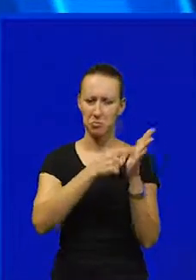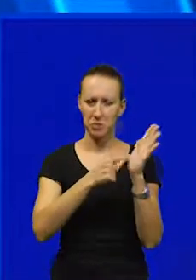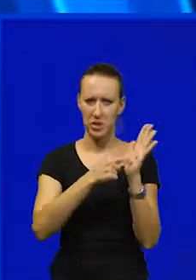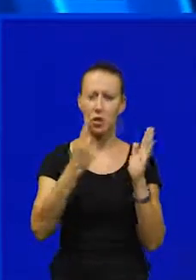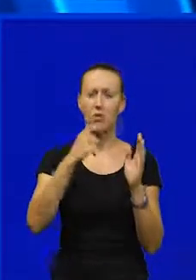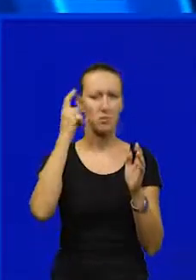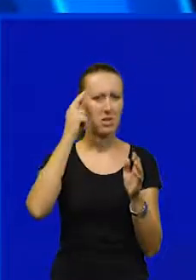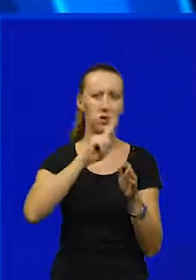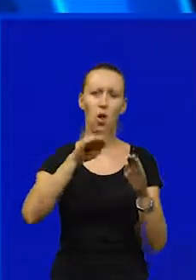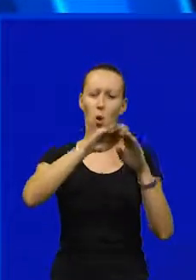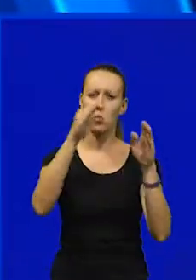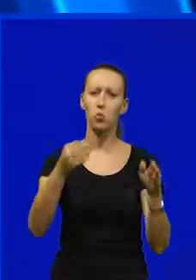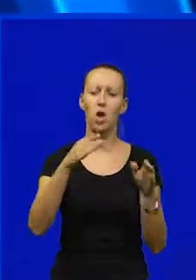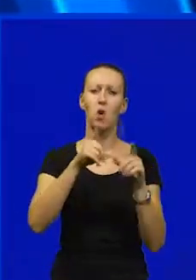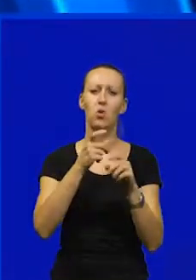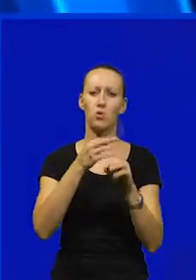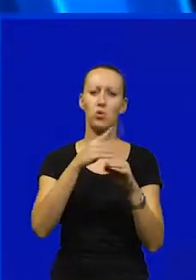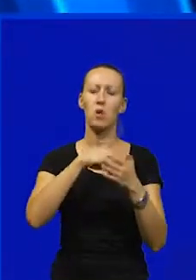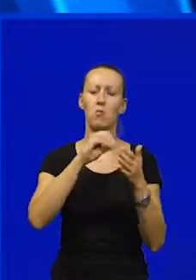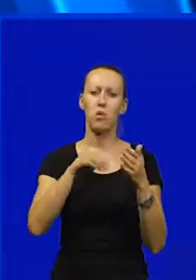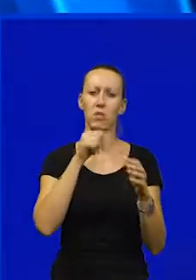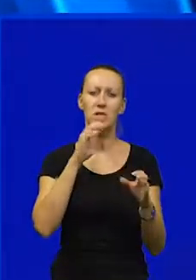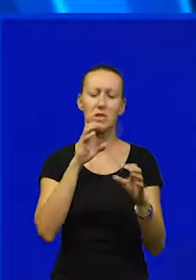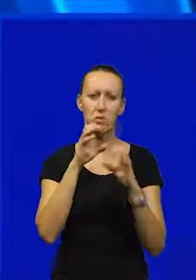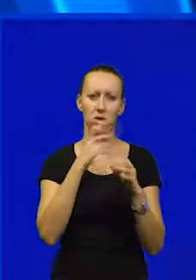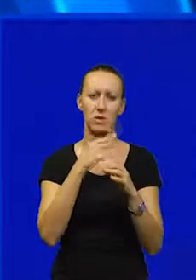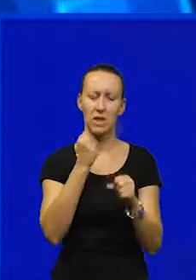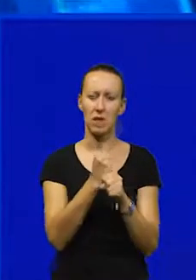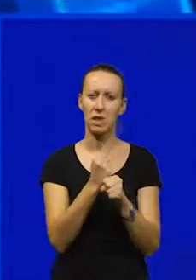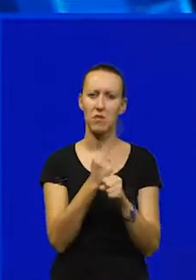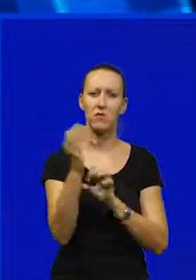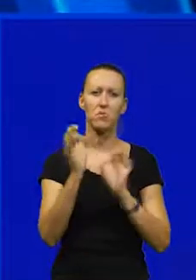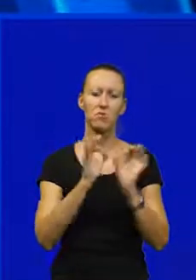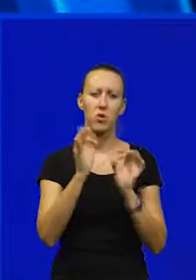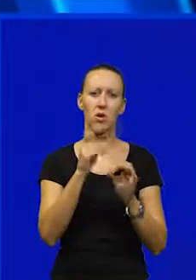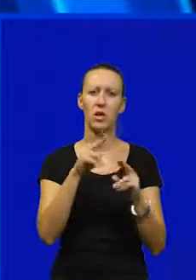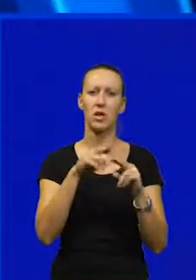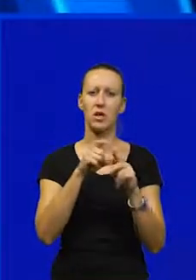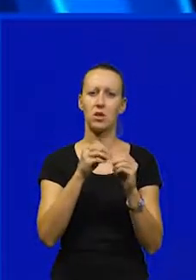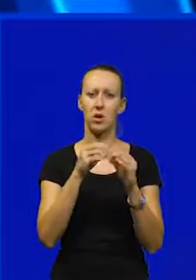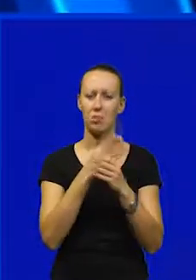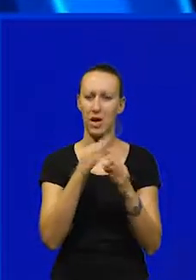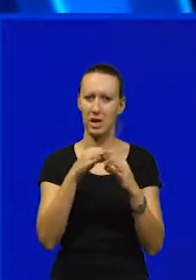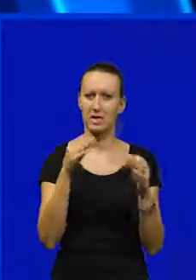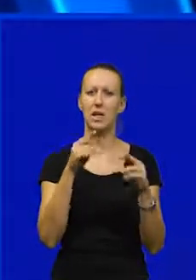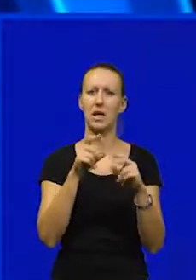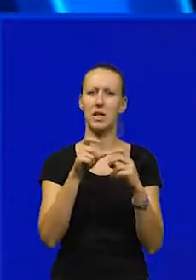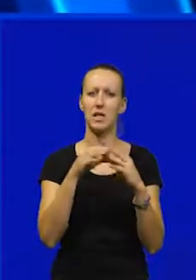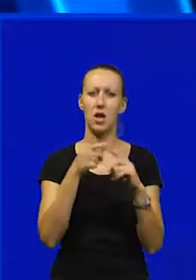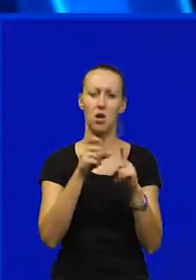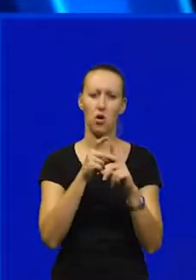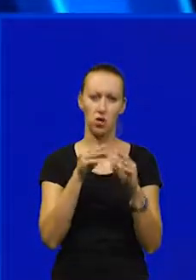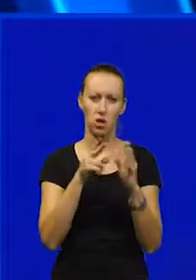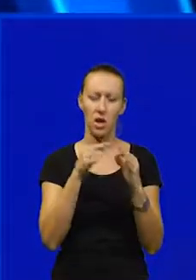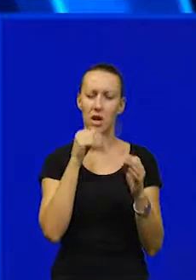do tunela Učka a potpisani su i sporazumi za realizaciju projekata na hidrobazi Sakorđani i Muzilu što bi